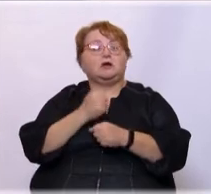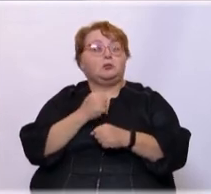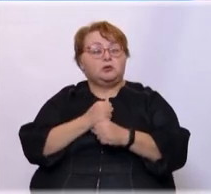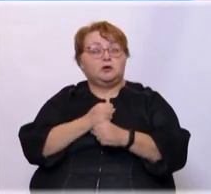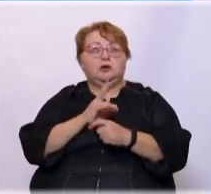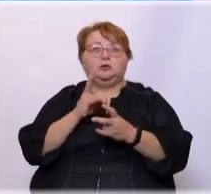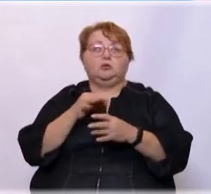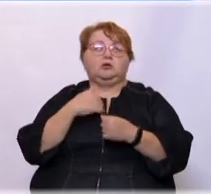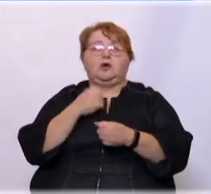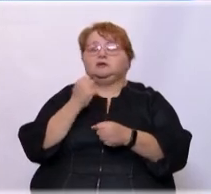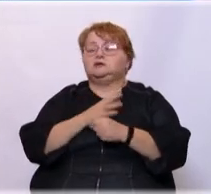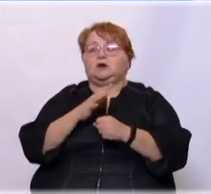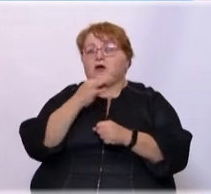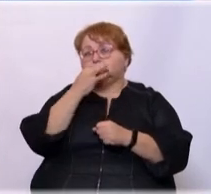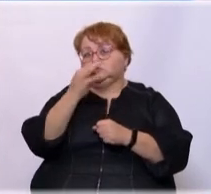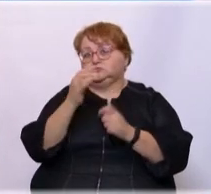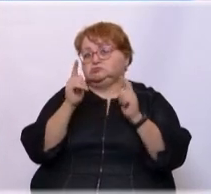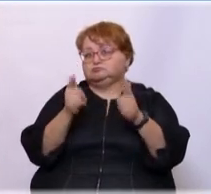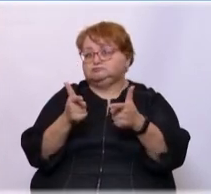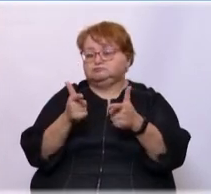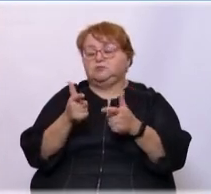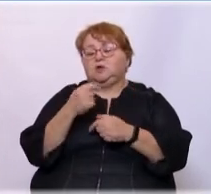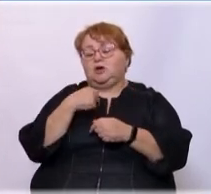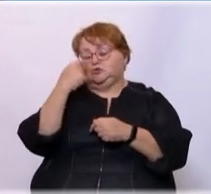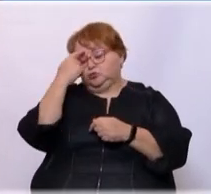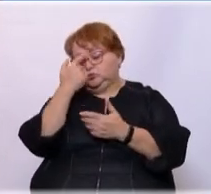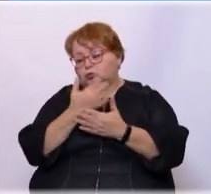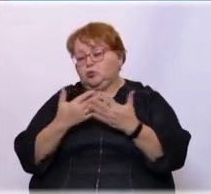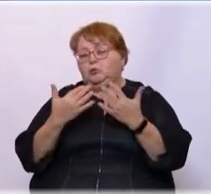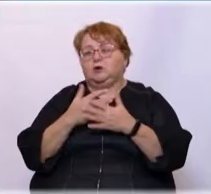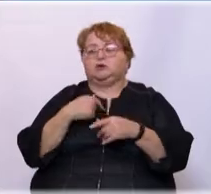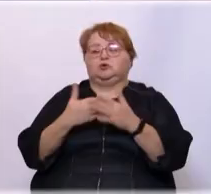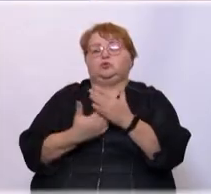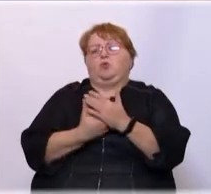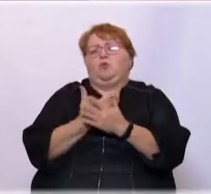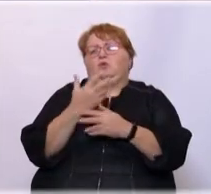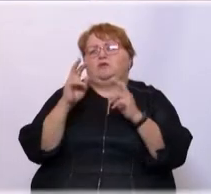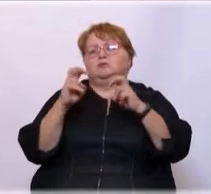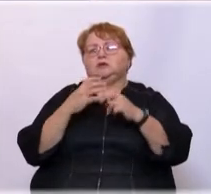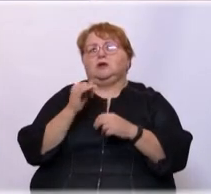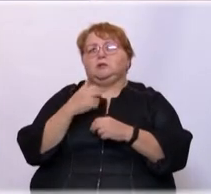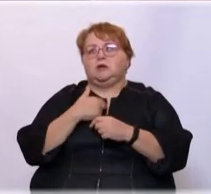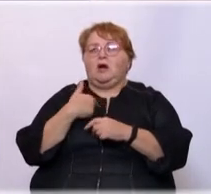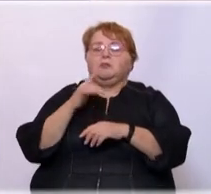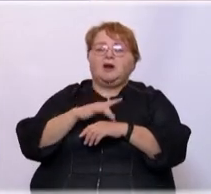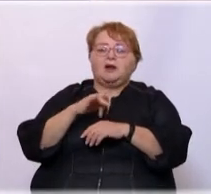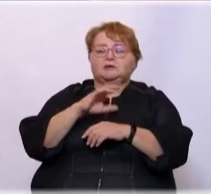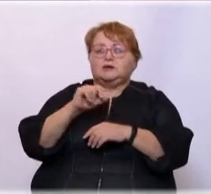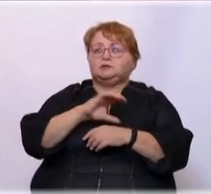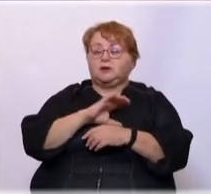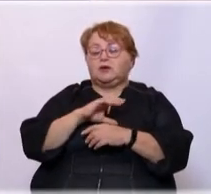Ну, я не сразу дал согласие, потому что для меня это было ново для меня. Но, в конце концов, я болел за «Спартак» и